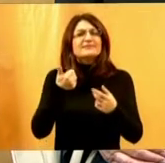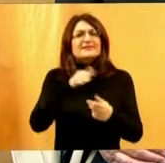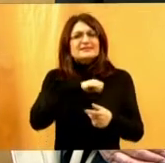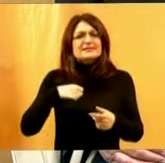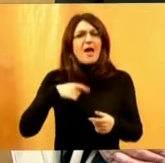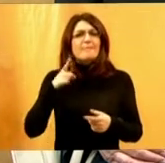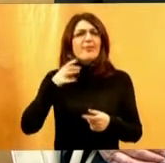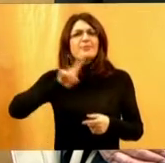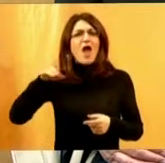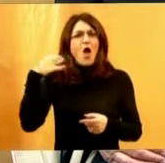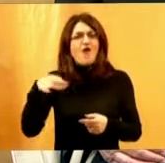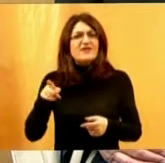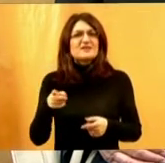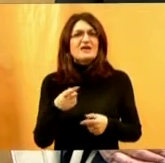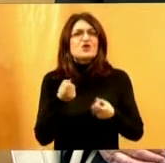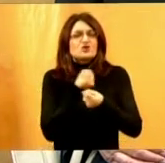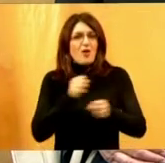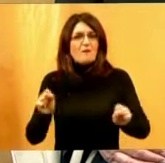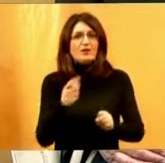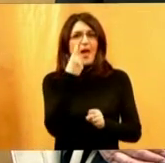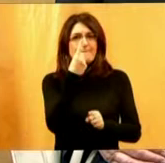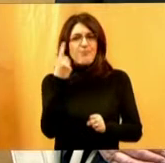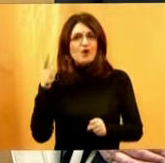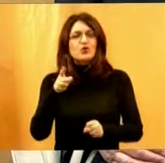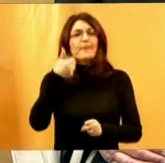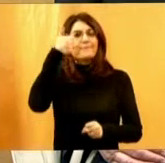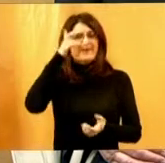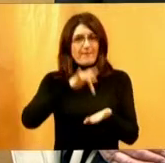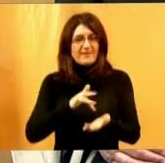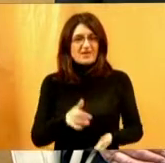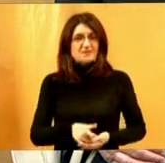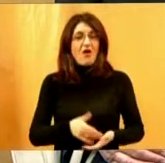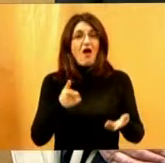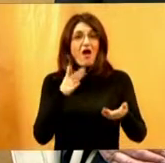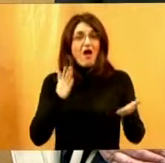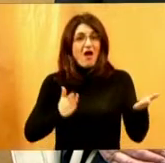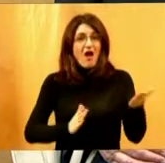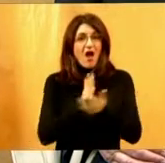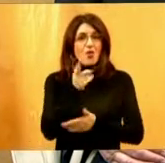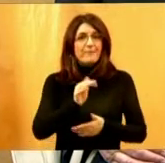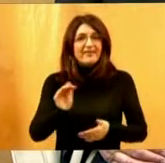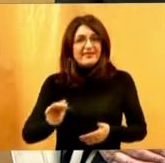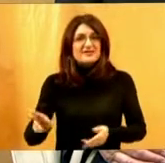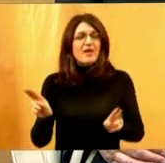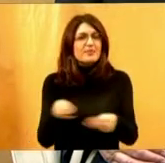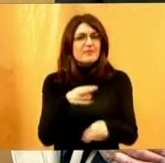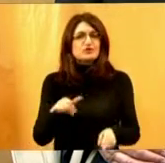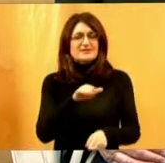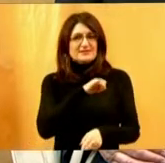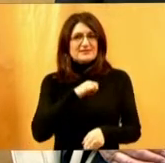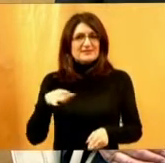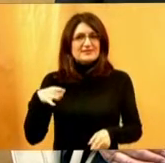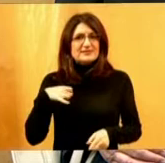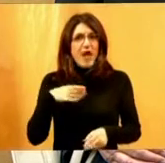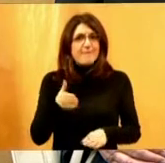i sloboda svakog pojedinca na prvom mjestu. Jer ukoliko djeca ne mogu samostalno